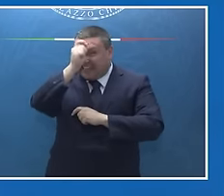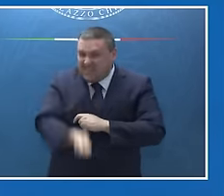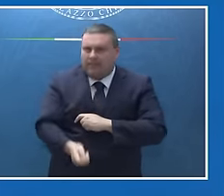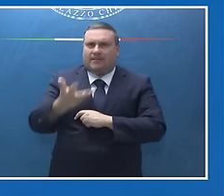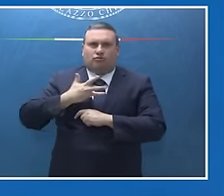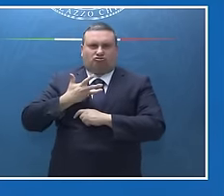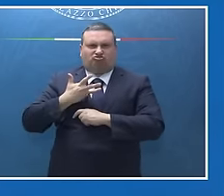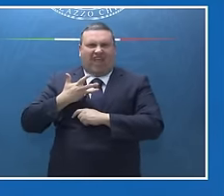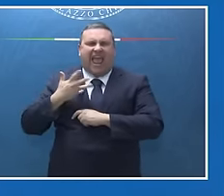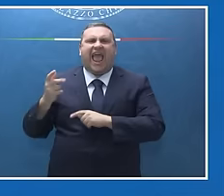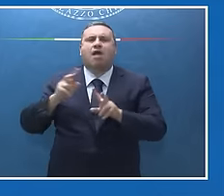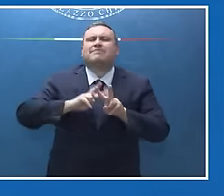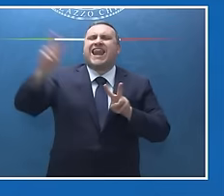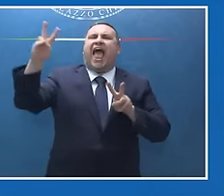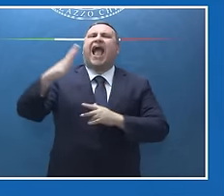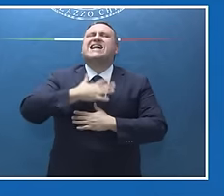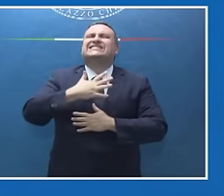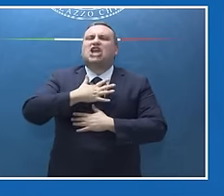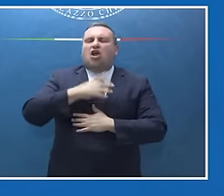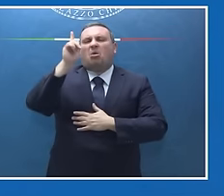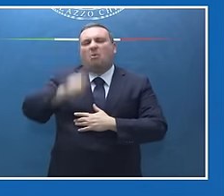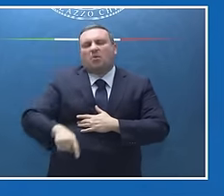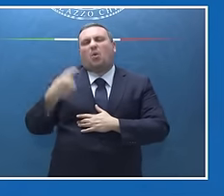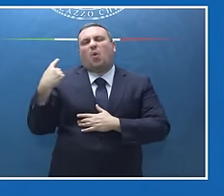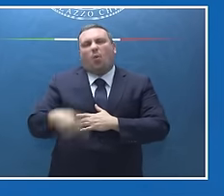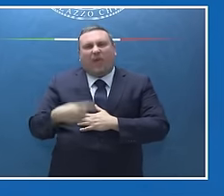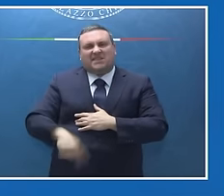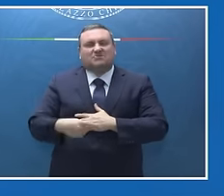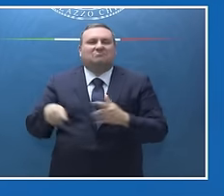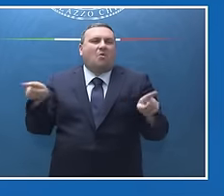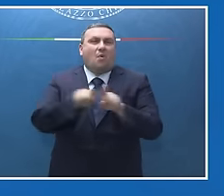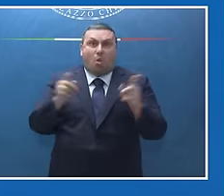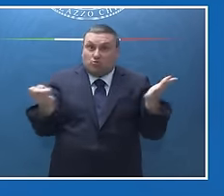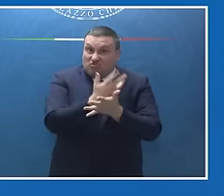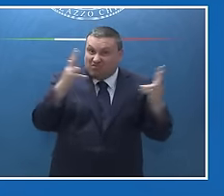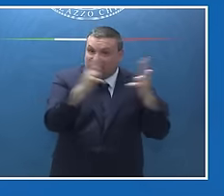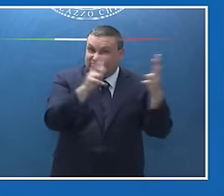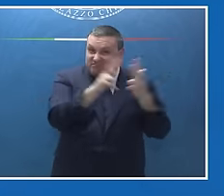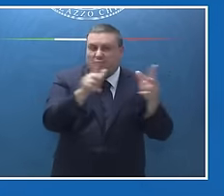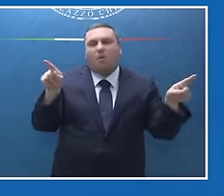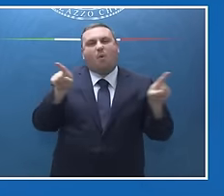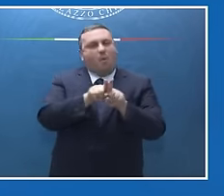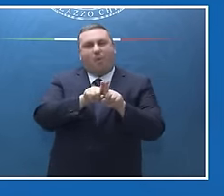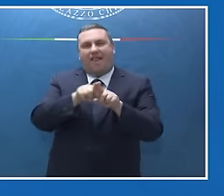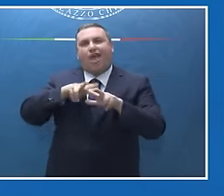non ho visto in questi giorni. In ogni caso neanche questo è riuscito a rovinare l'ottima riuscita di questo vertice.